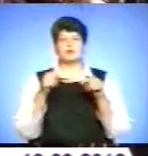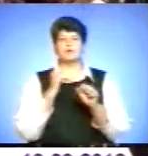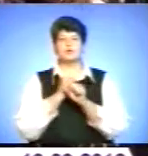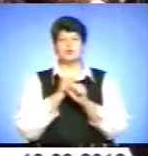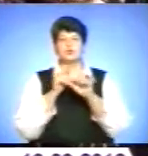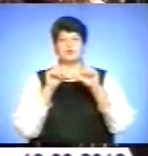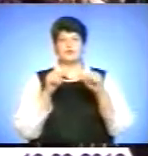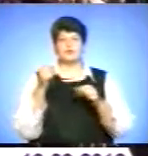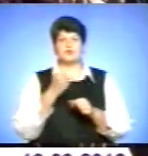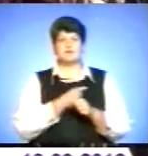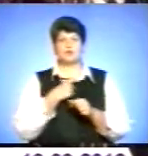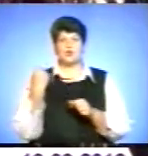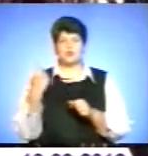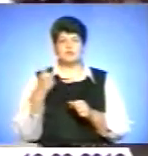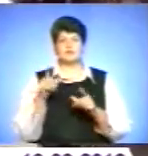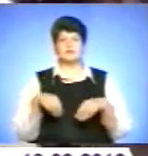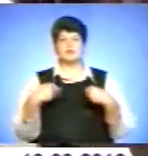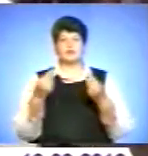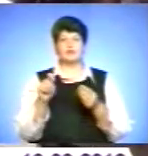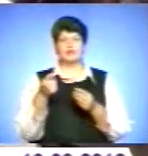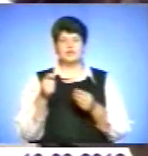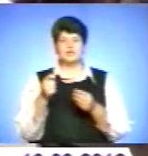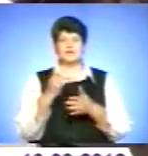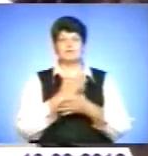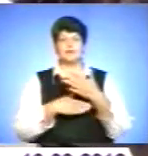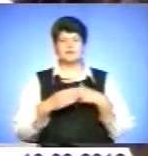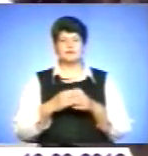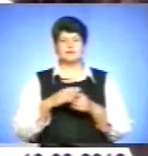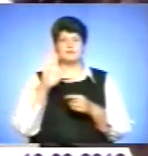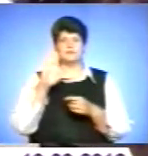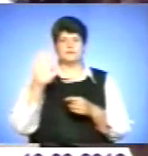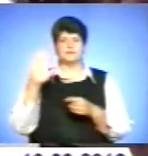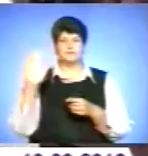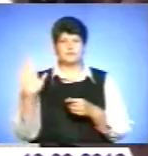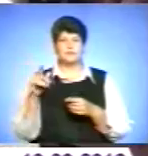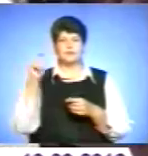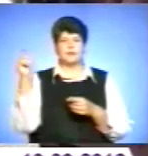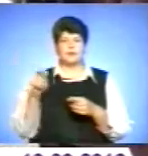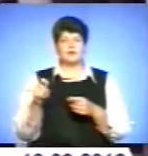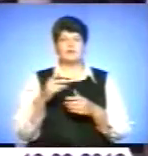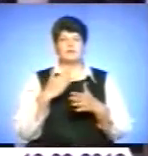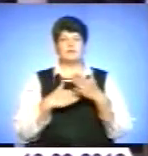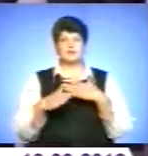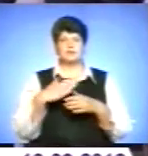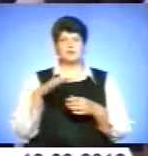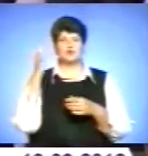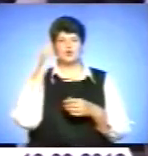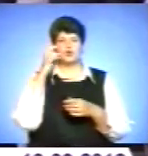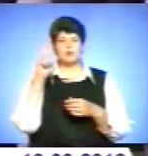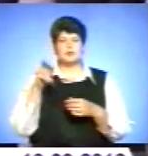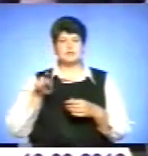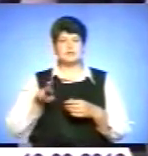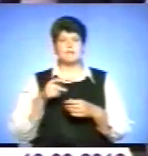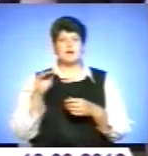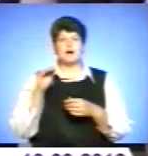до Одеської області президент вручив ключі від автомобілів інвалідам Великої вітчизняної війни, інвалідам-чорнобильцям та афганцям. Соціальна